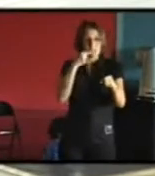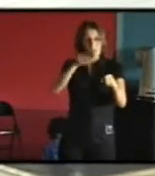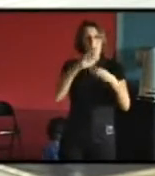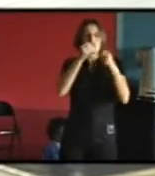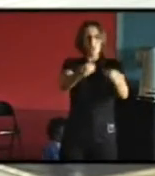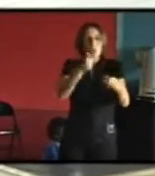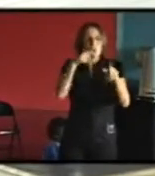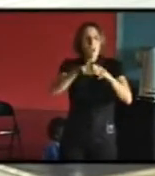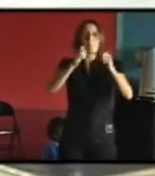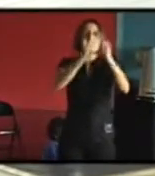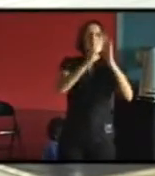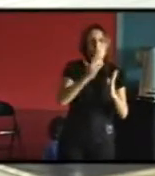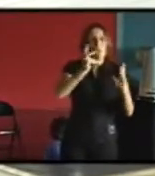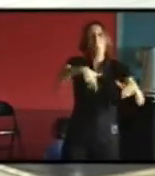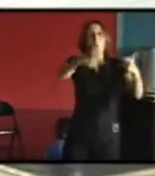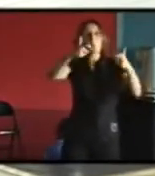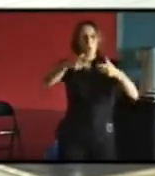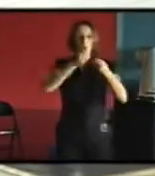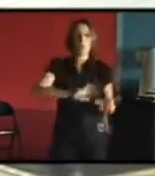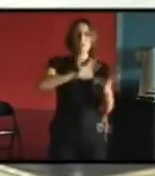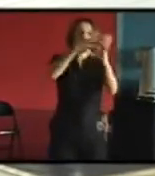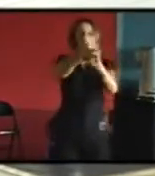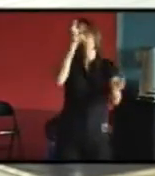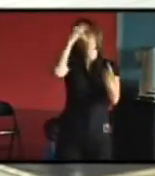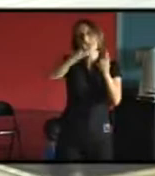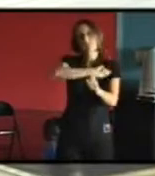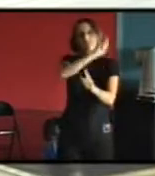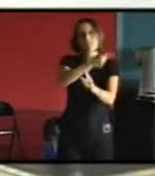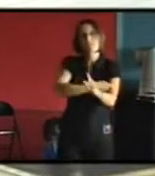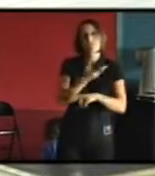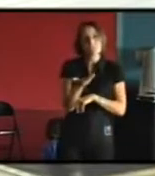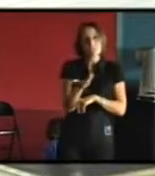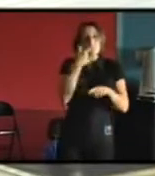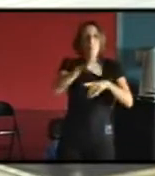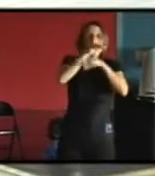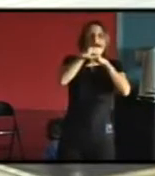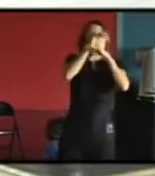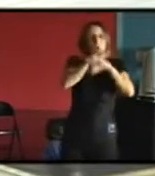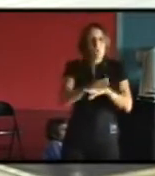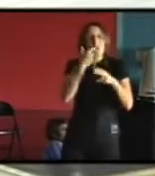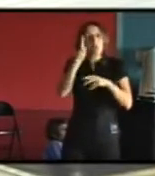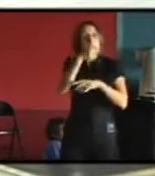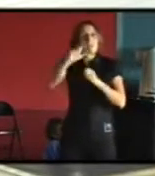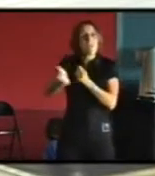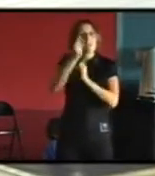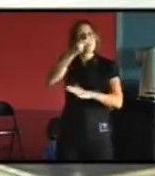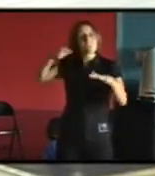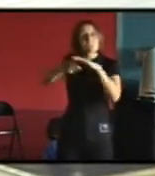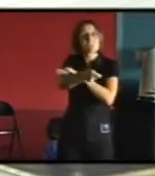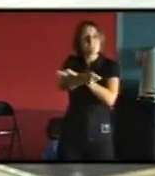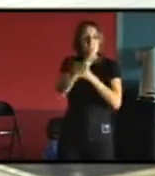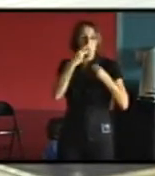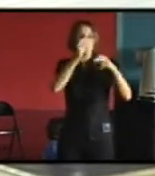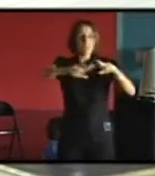'amélioration de l'habitat avec une thématique énergétique c'est à dire qu'effectivement on aide on subventionne dans le cadre de travaux qui